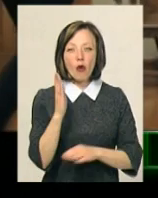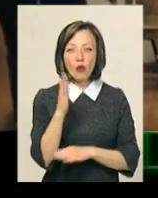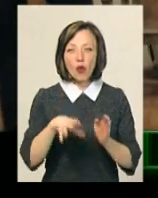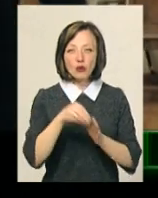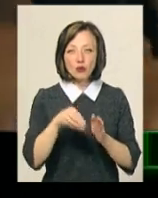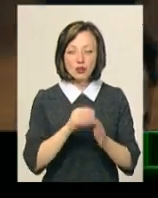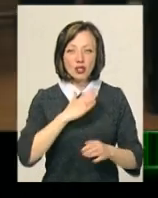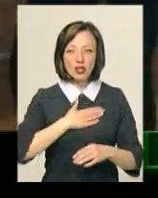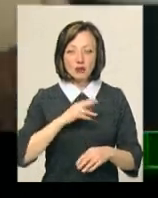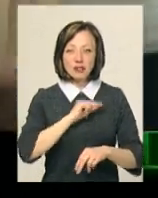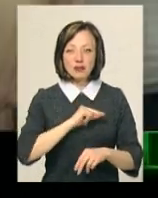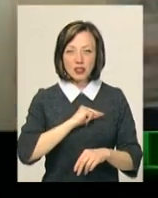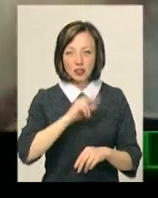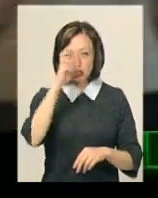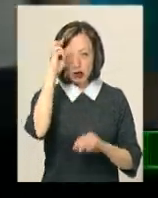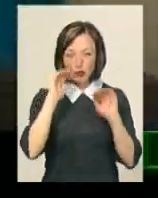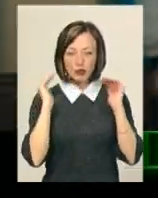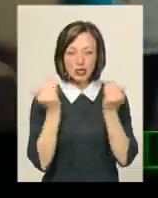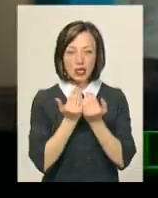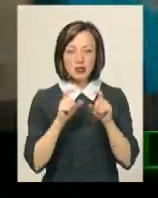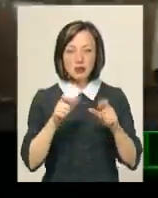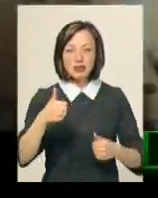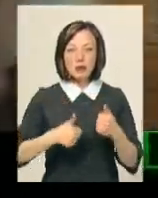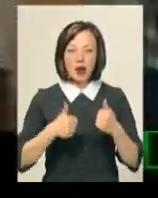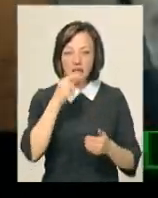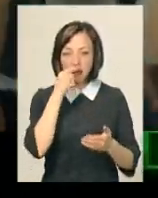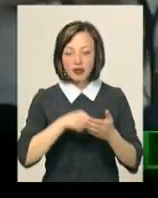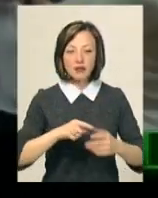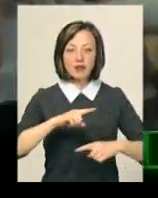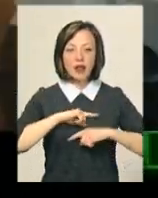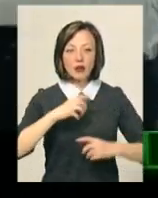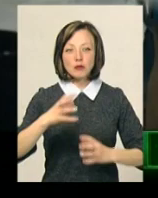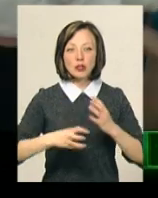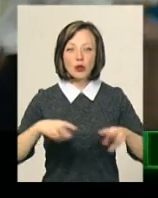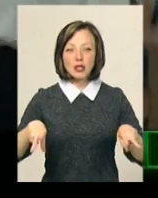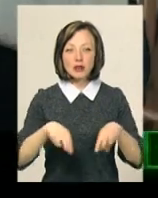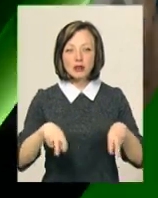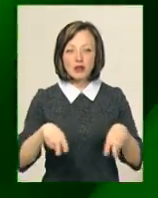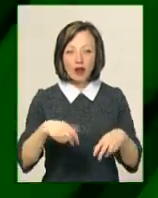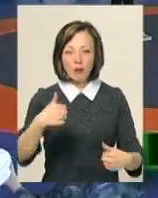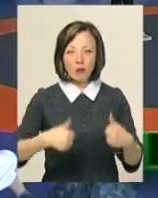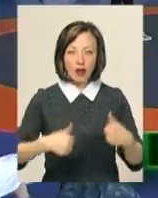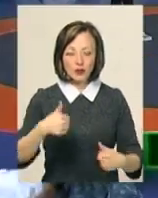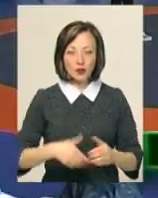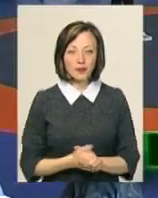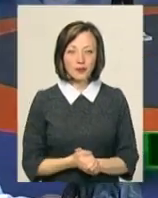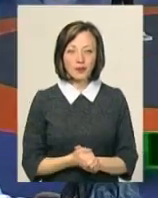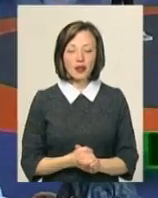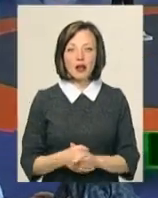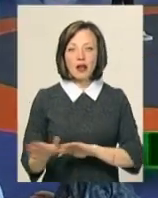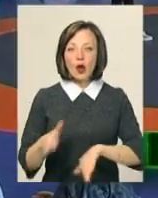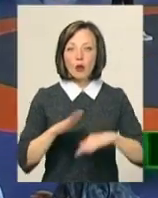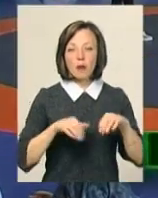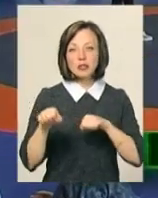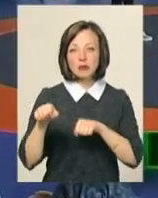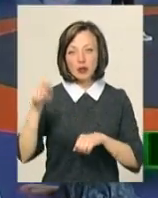Кам'янець-Подільського державного історичного музею-заповідника змагаються за вихід до фіналу міжнародного танцювального батлу. Рукопашний бій юнаки та